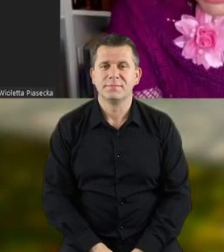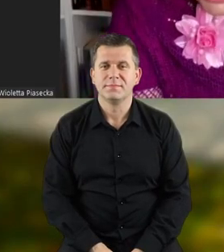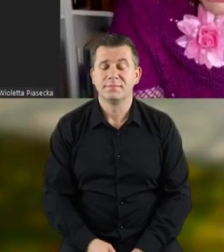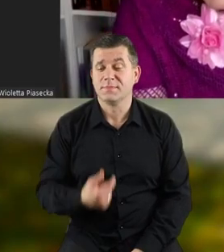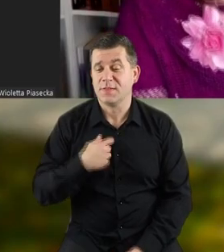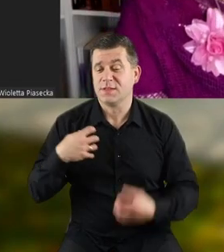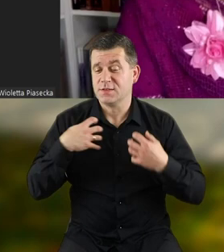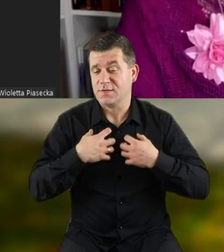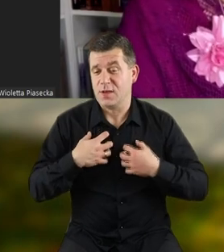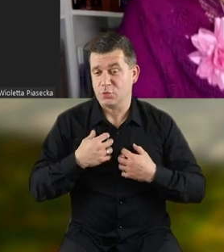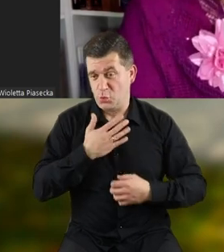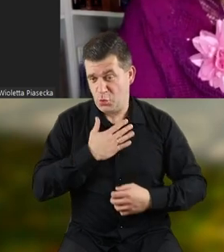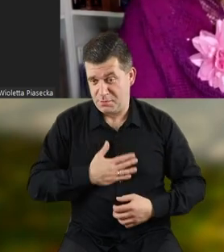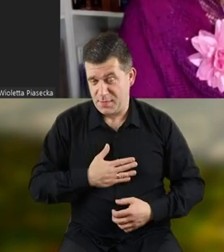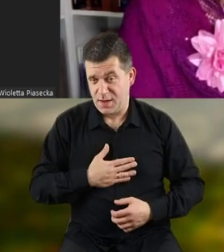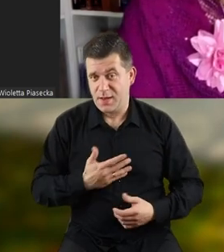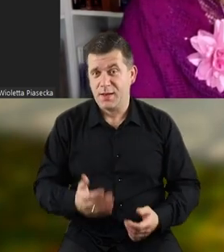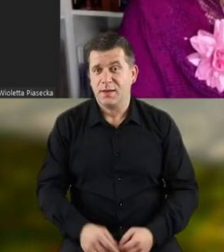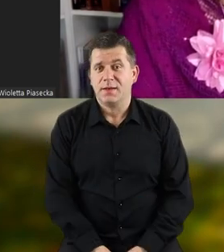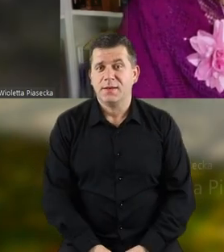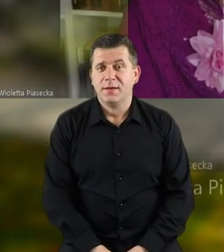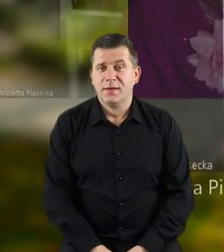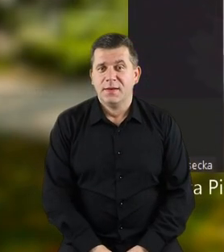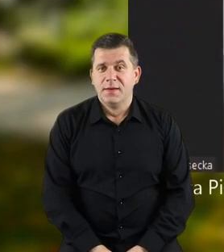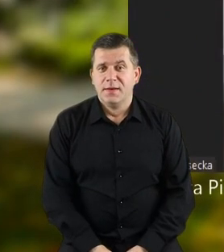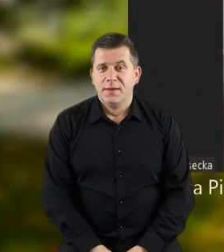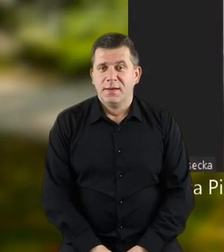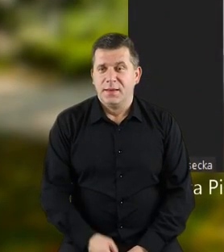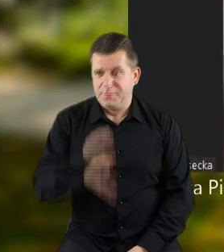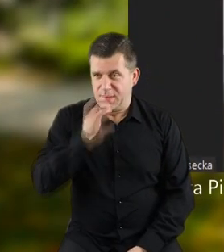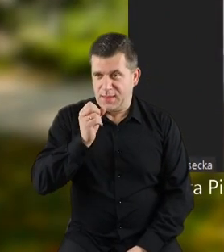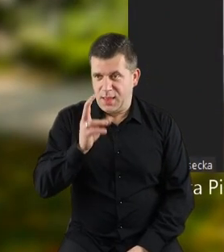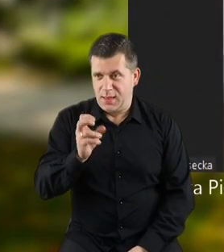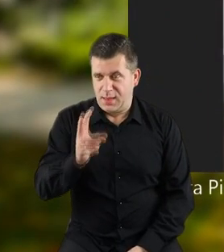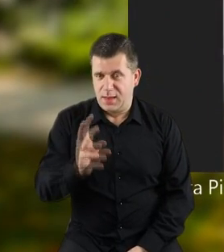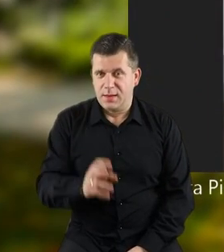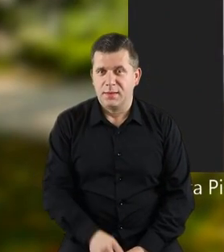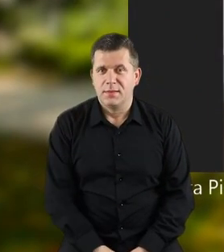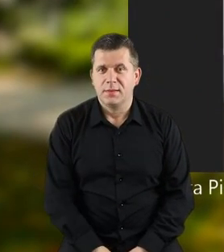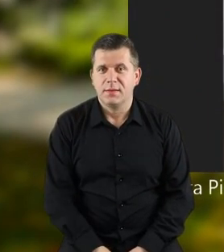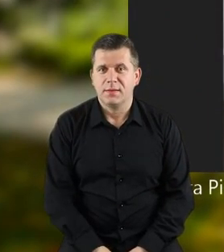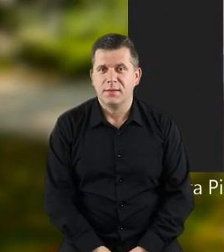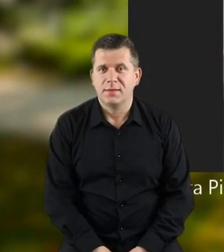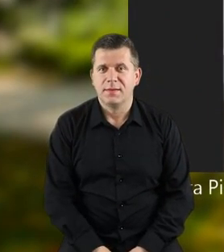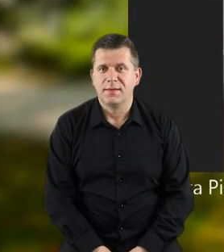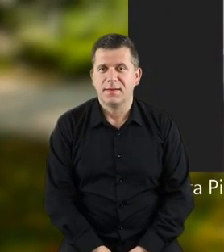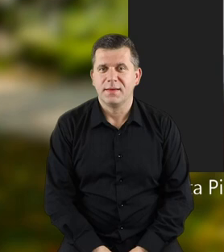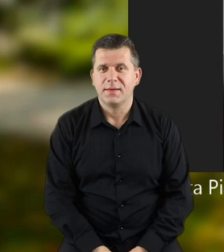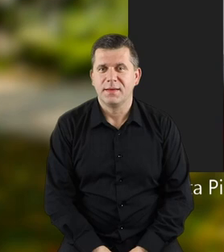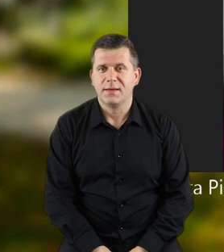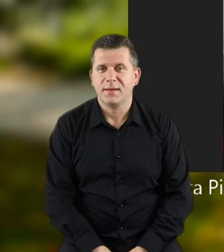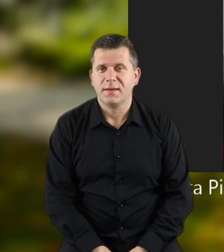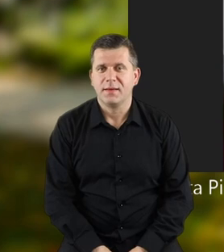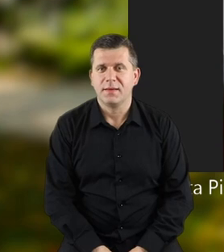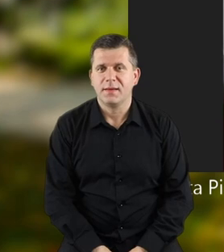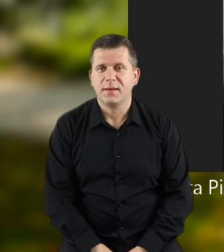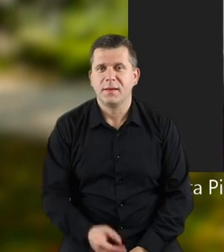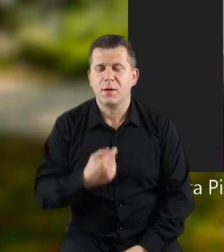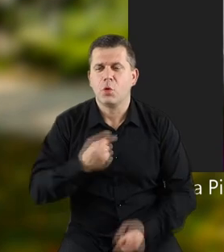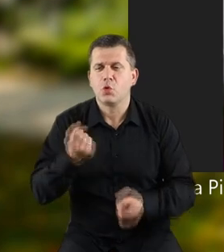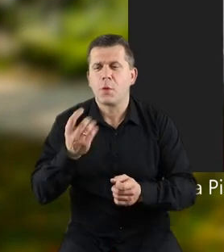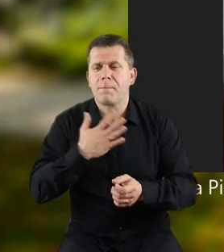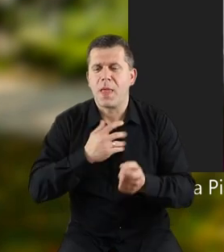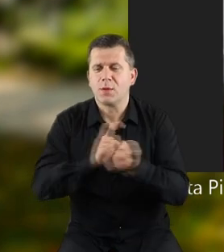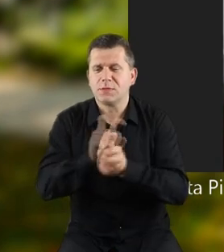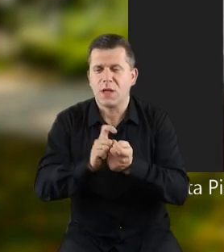Czy lubię zwierzątka? Czy lubię zwierzątka? lubi Pani zwierzątka. Tak, na chwileczkę Lenko,